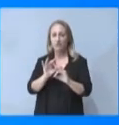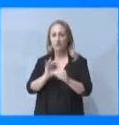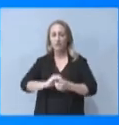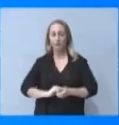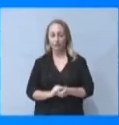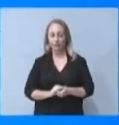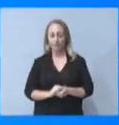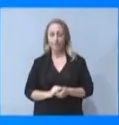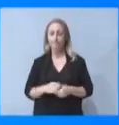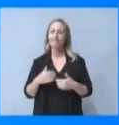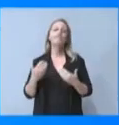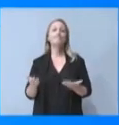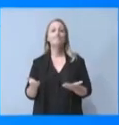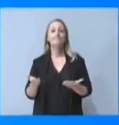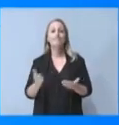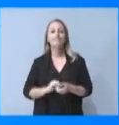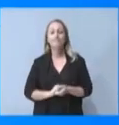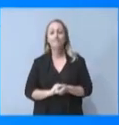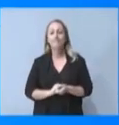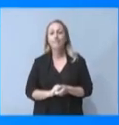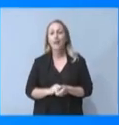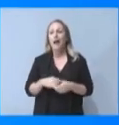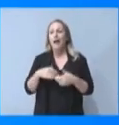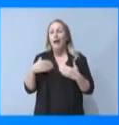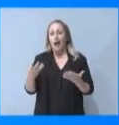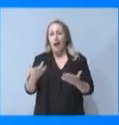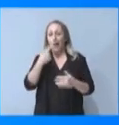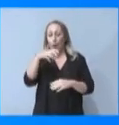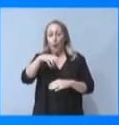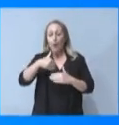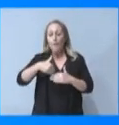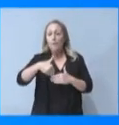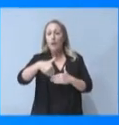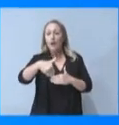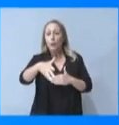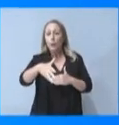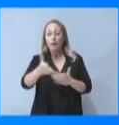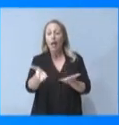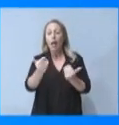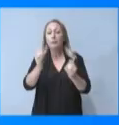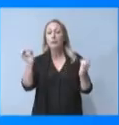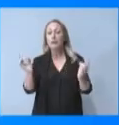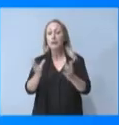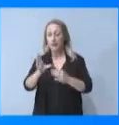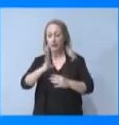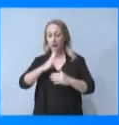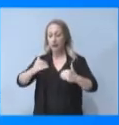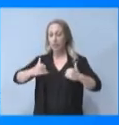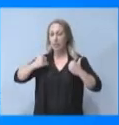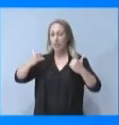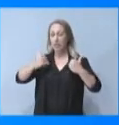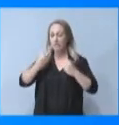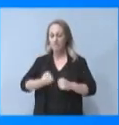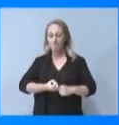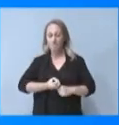το 80% των αυξήσεων στο ηλεκτρικό ρεύμα για όλους τους καταναλωτές. Πρόκειται για ένα πακέτο που αφορά,